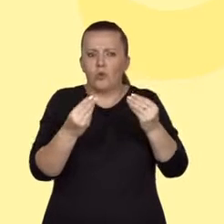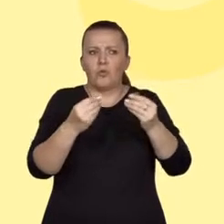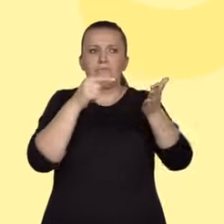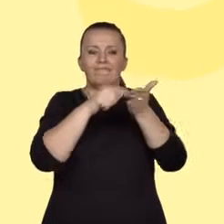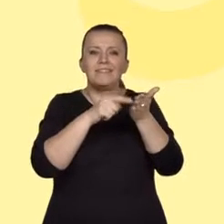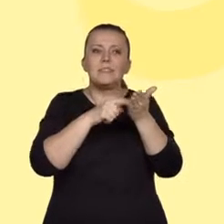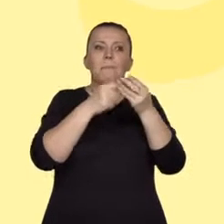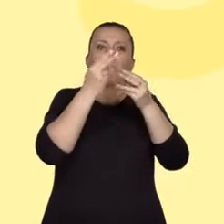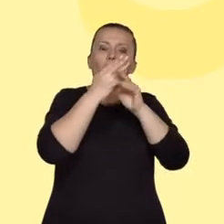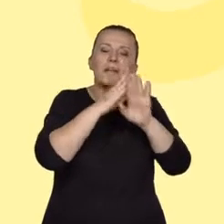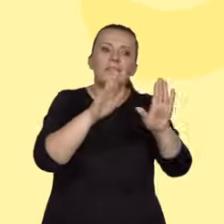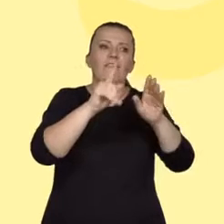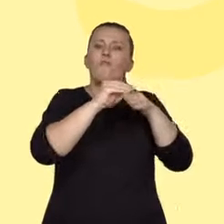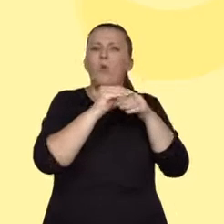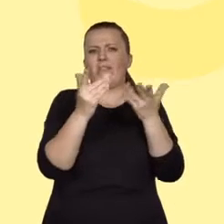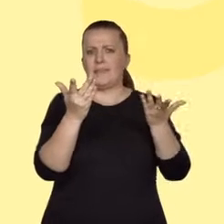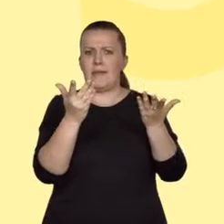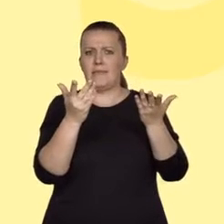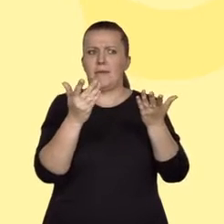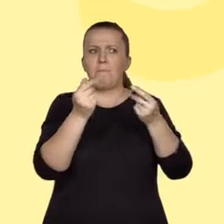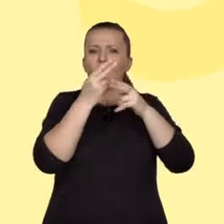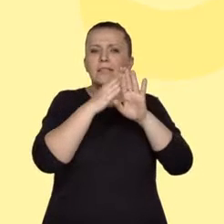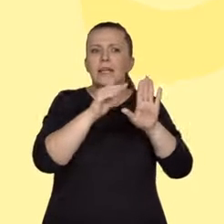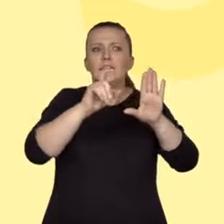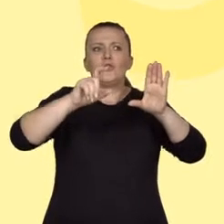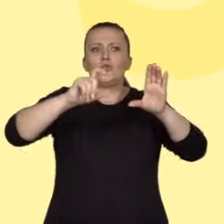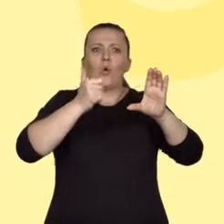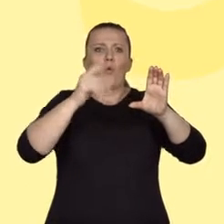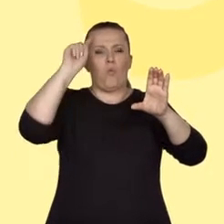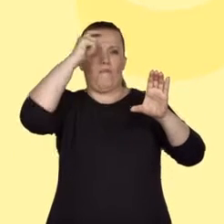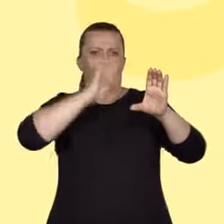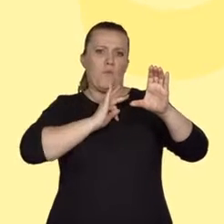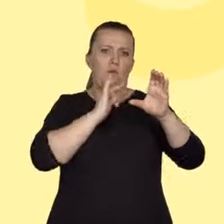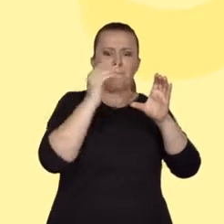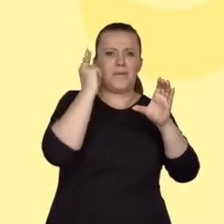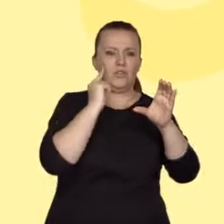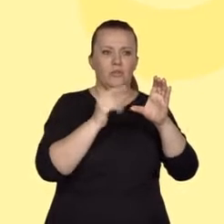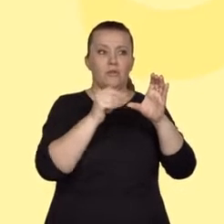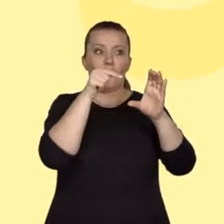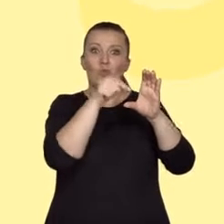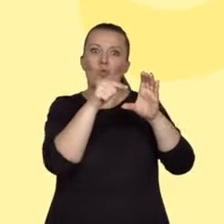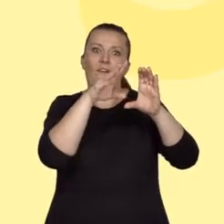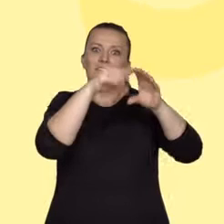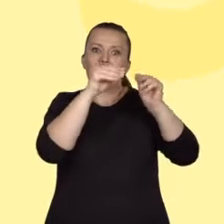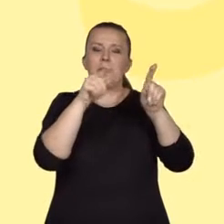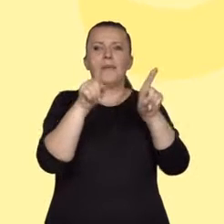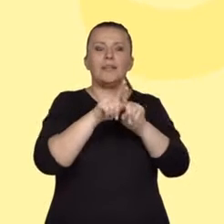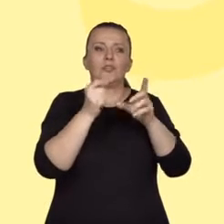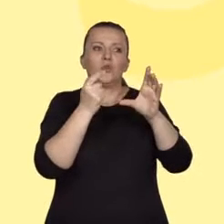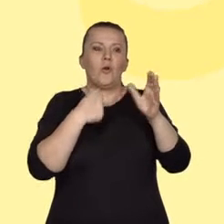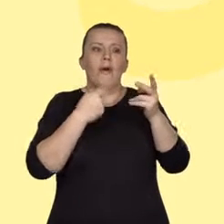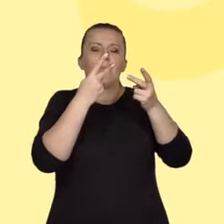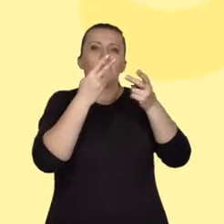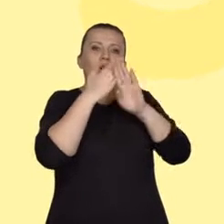informacji, trudnych myśli. Powinien też być krótki. Ma to być nasze zaproszenie dla czytelnika, pozwalające mu nas poznać,